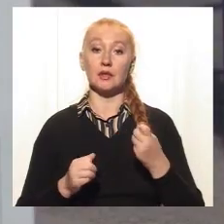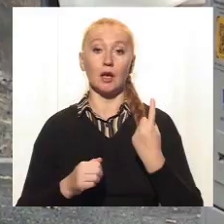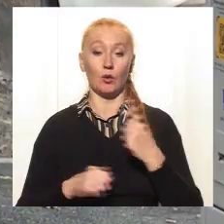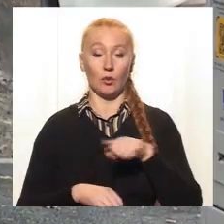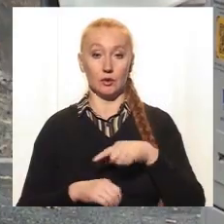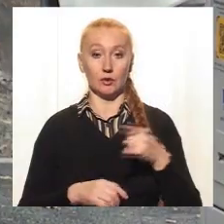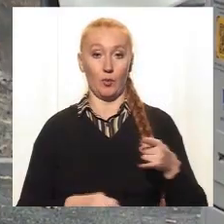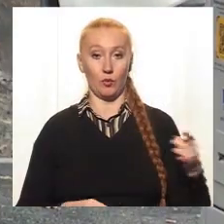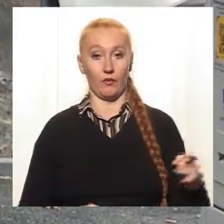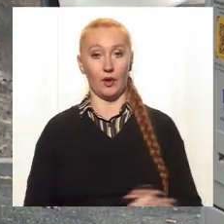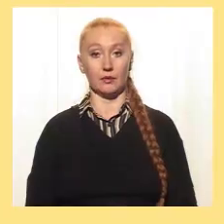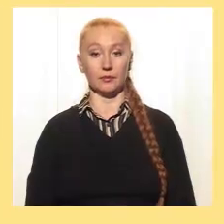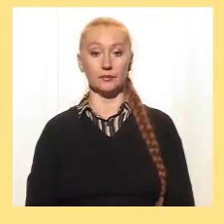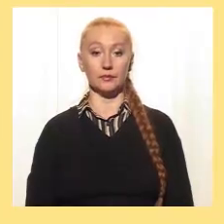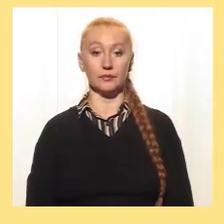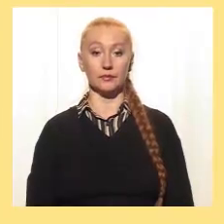годину паркування.